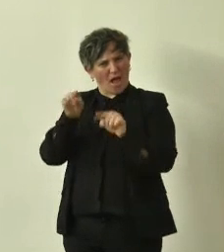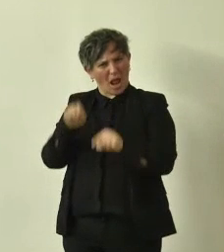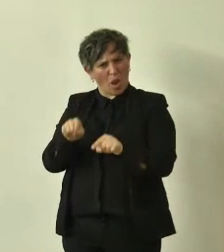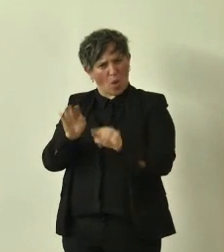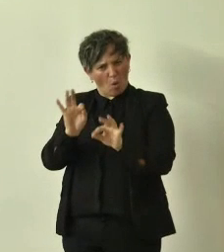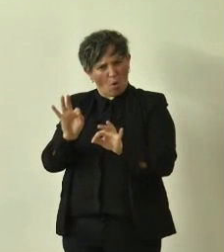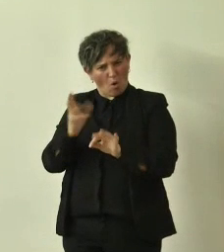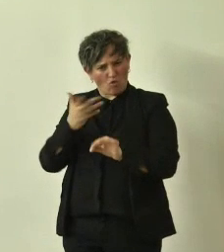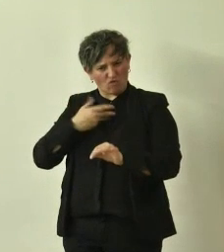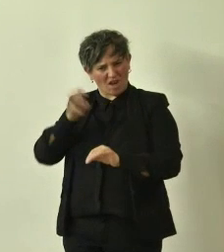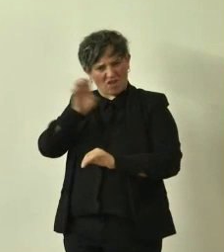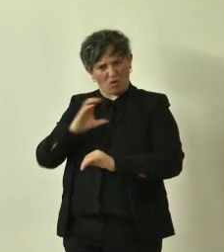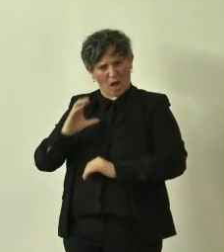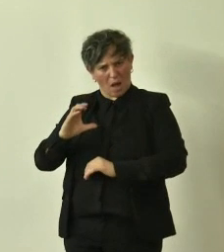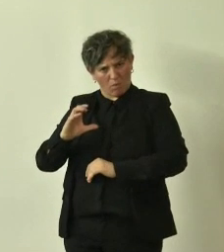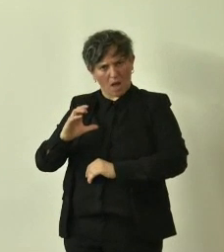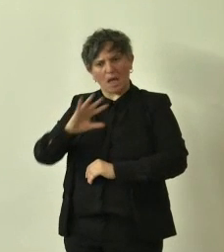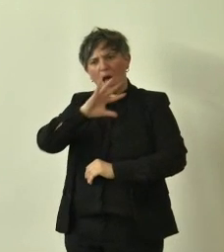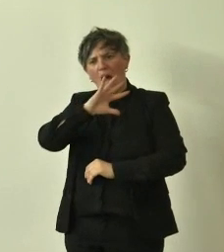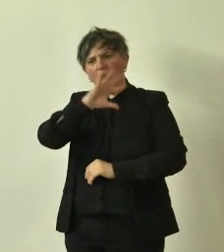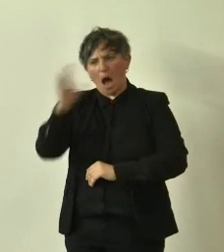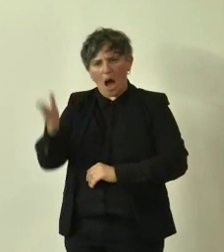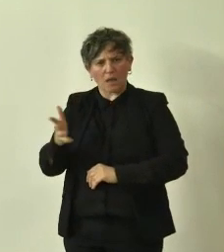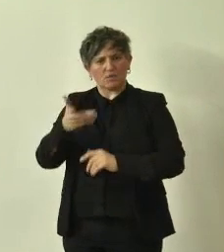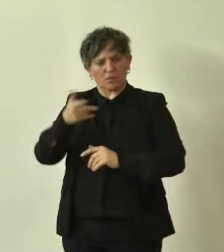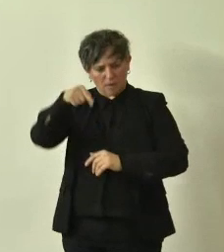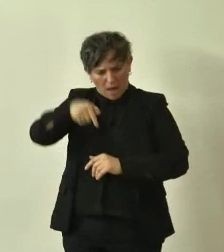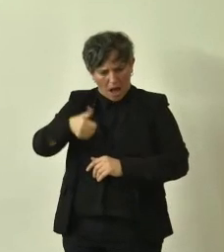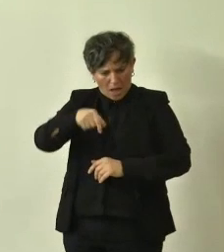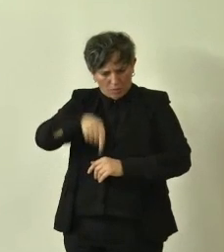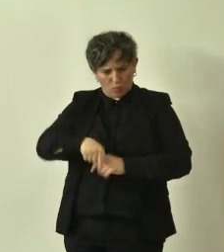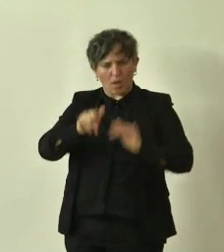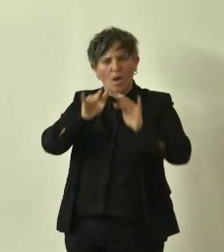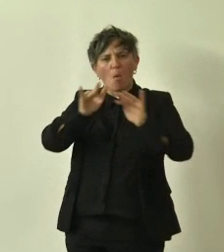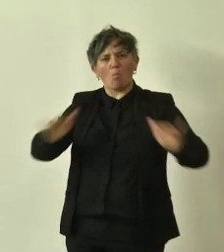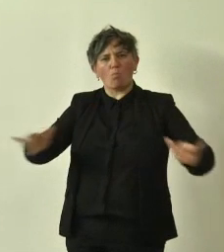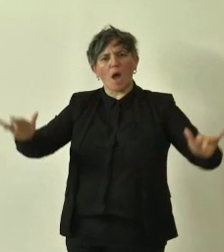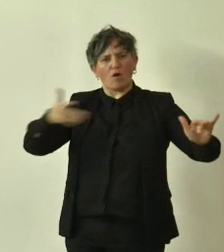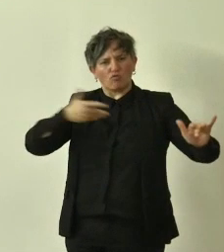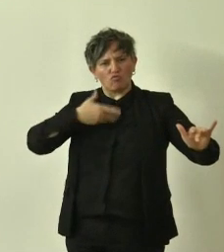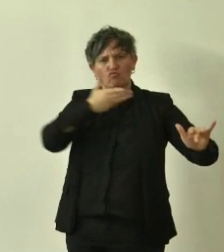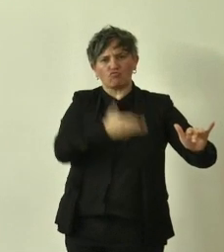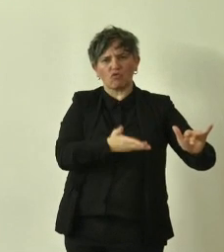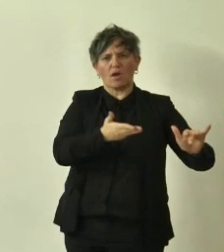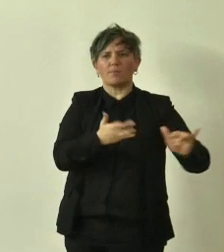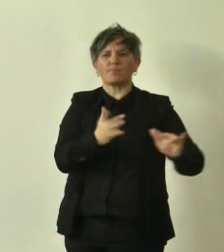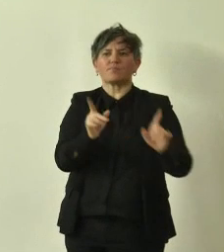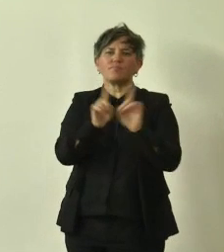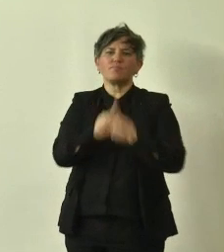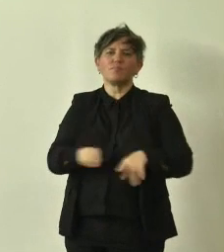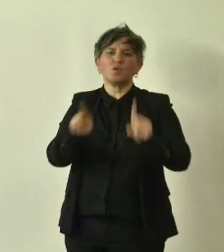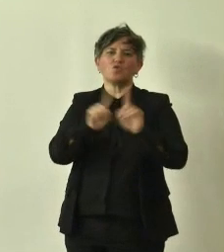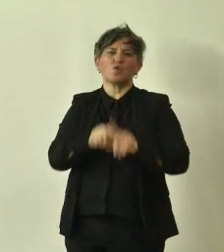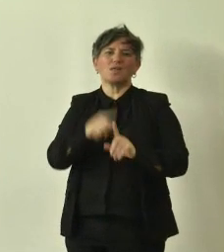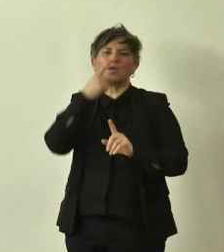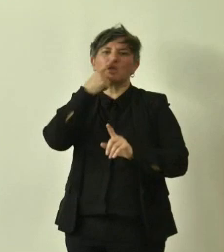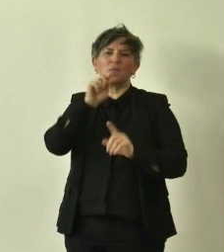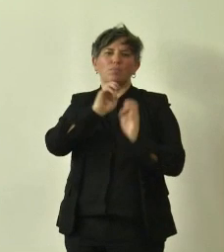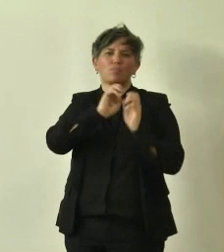ovunque nelle nostre pianure quindi insomma era una tradizione radicata e in genere sono sempre quelle due o tre specie che ricorrono